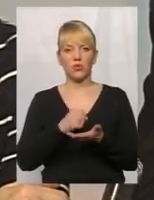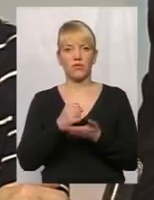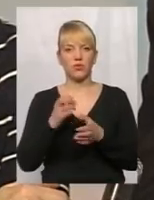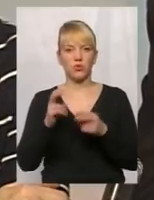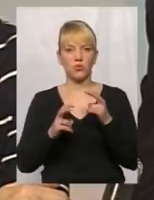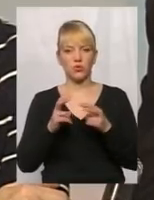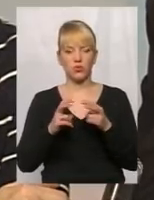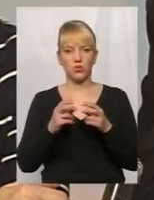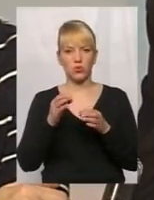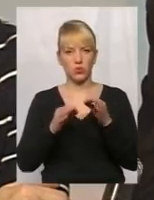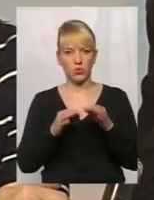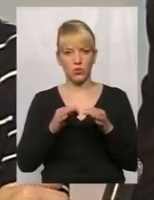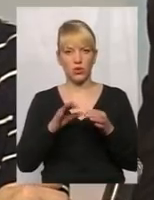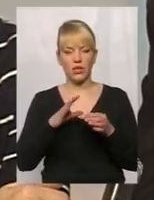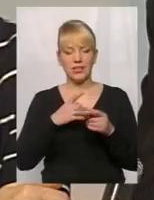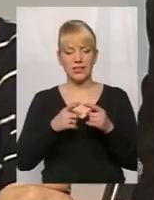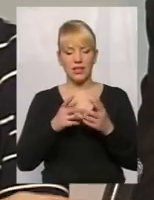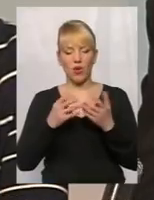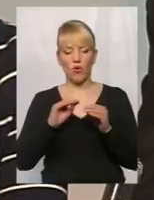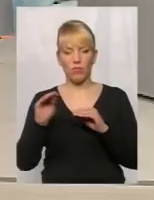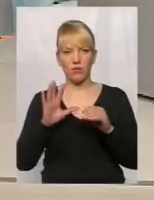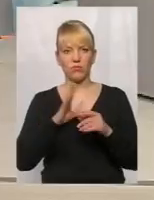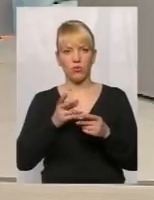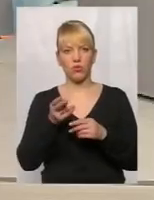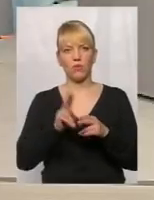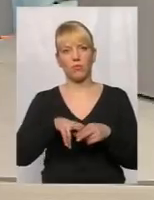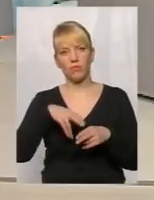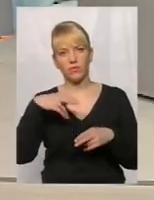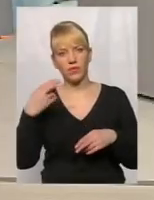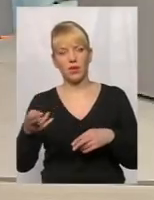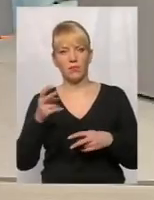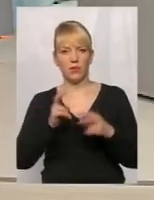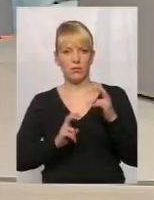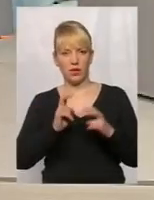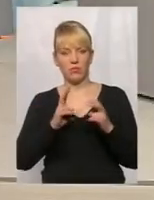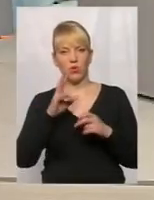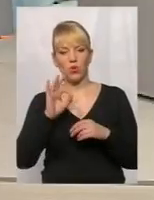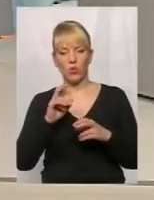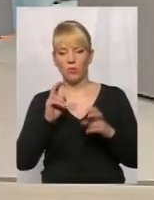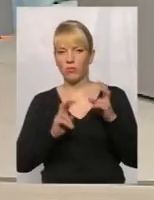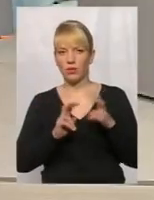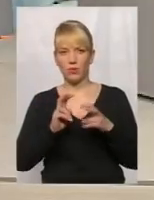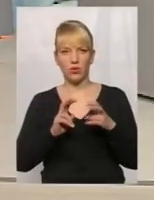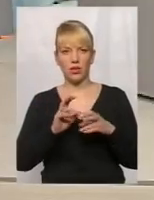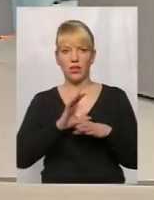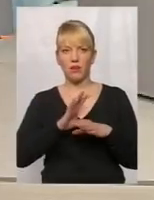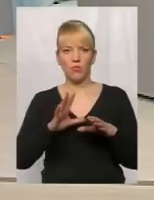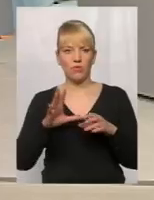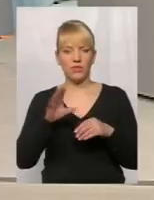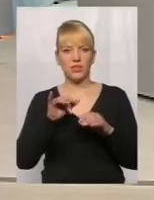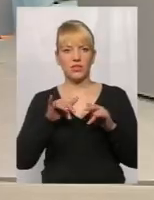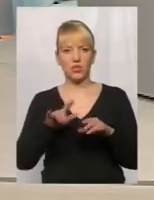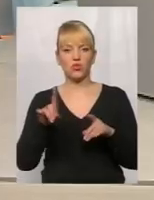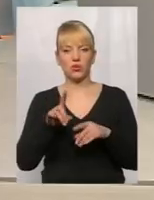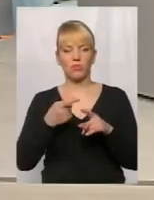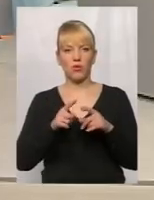року зазначене обладнання було повернено назад підприємству. Однак підприємством невжито достатніх було заходів щодо його